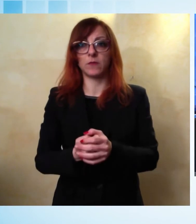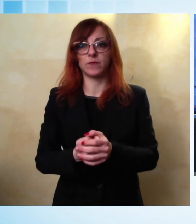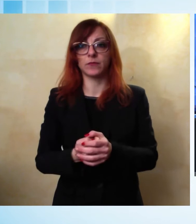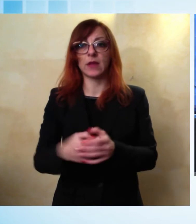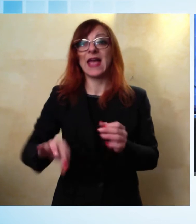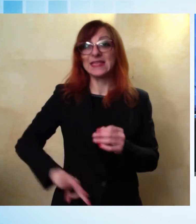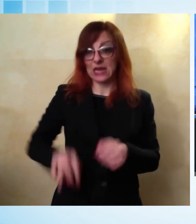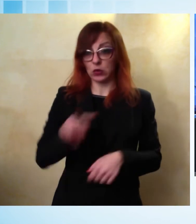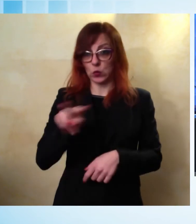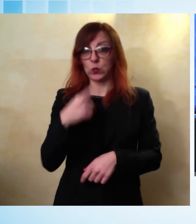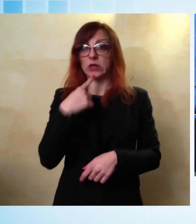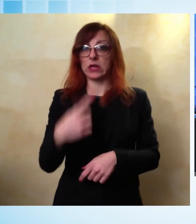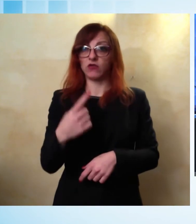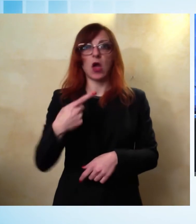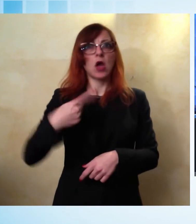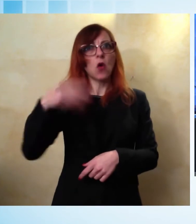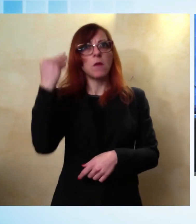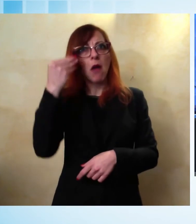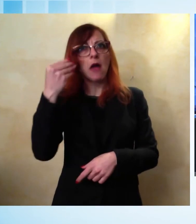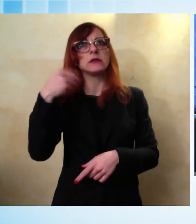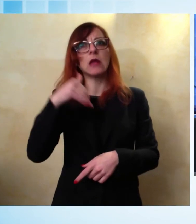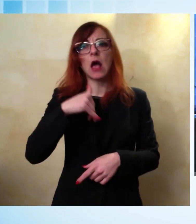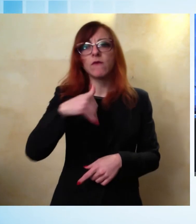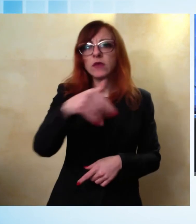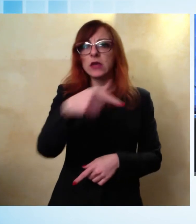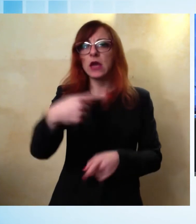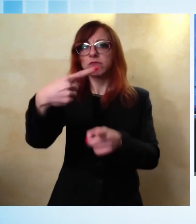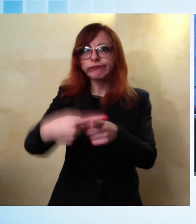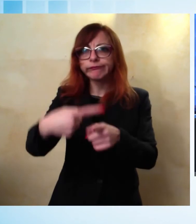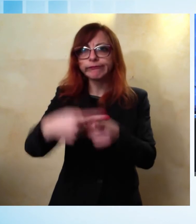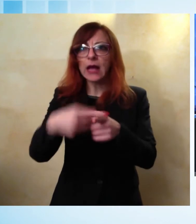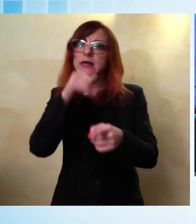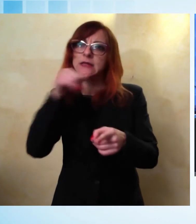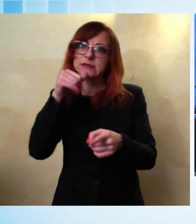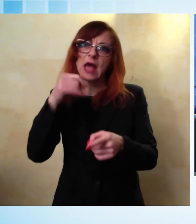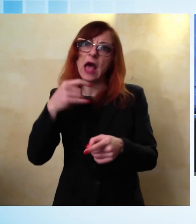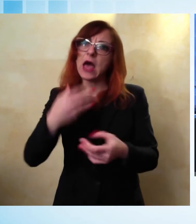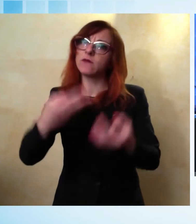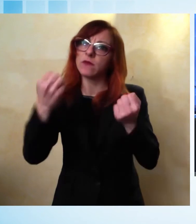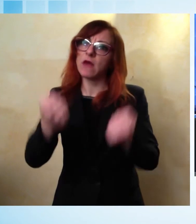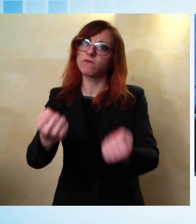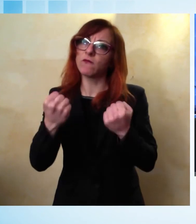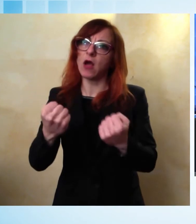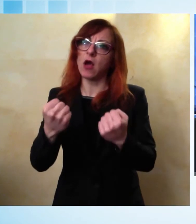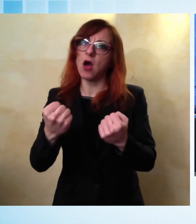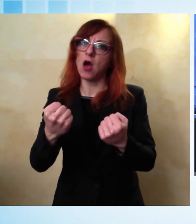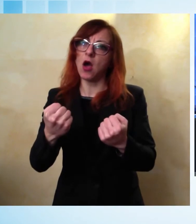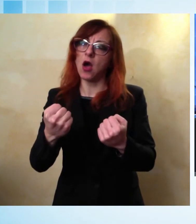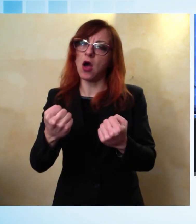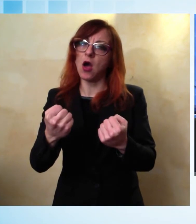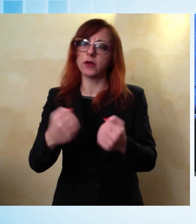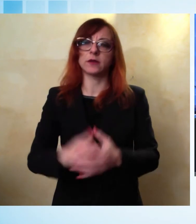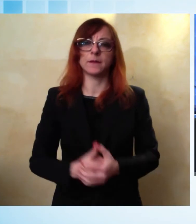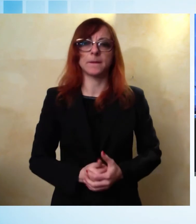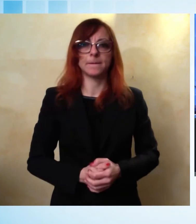strategico per tutta l'area ed un'infrastruttura indispensabile. Cambiamo pagina e torniamo a parlare della